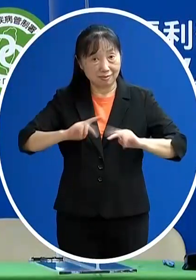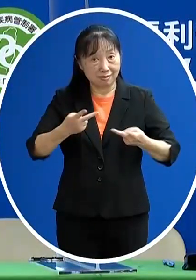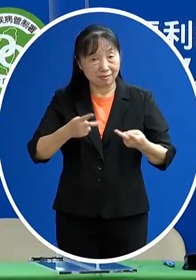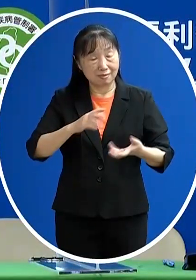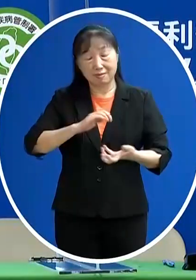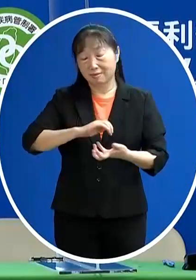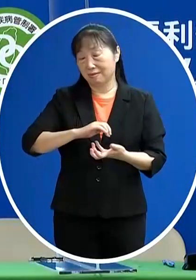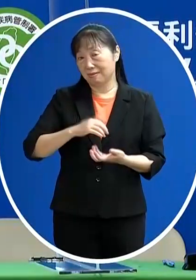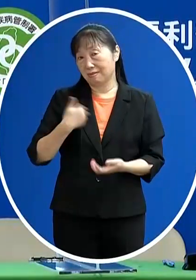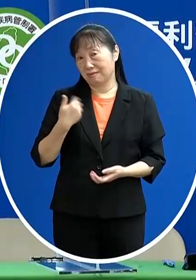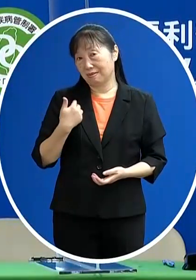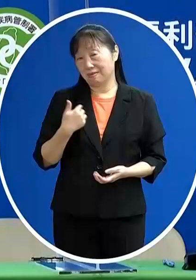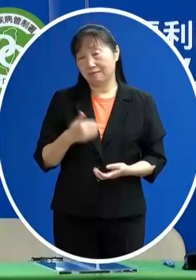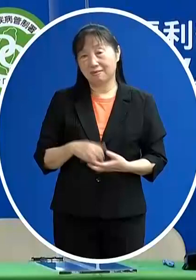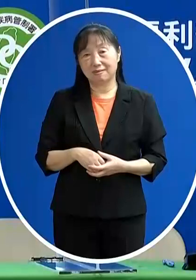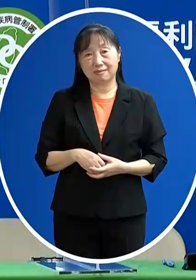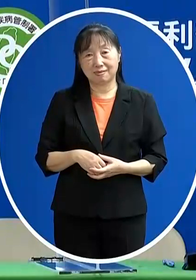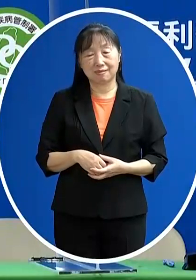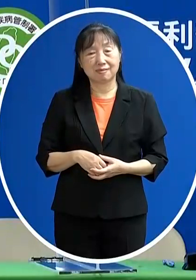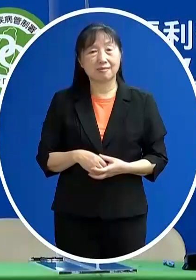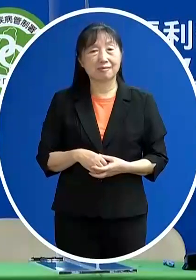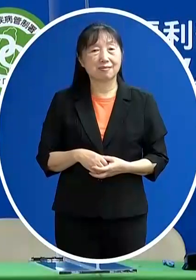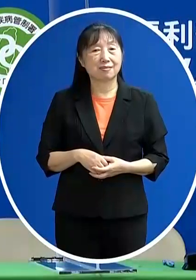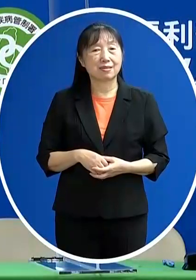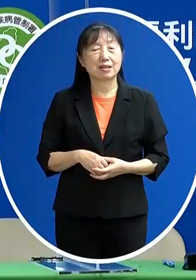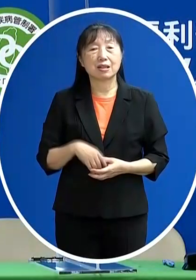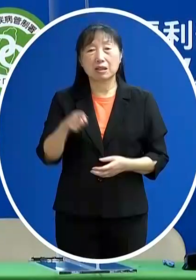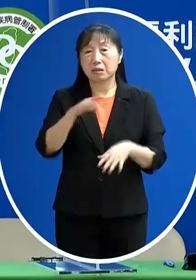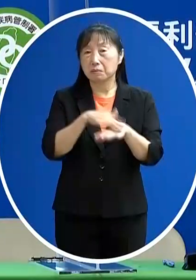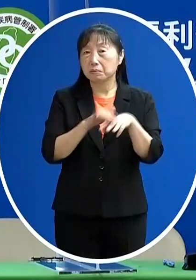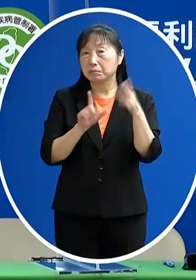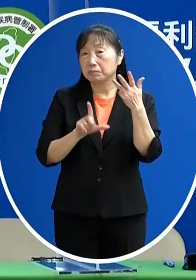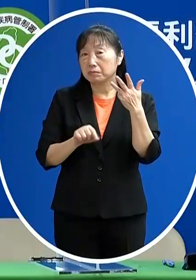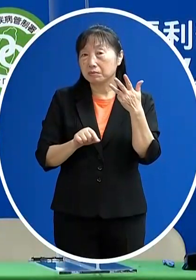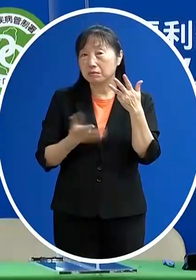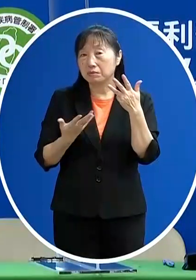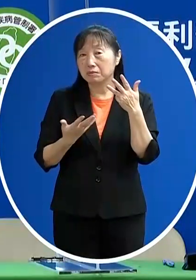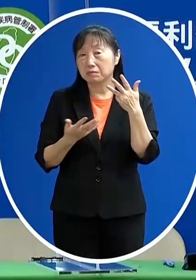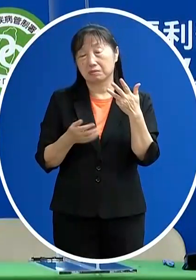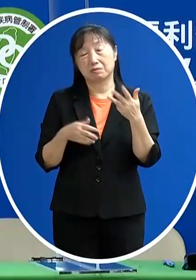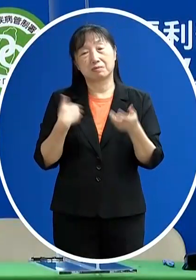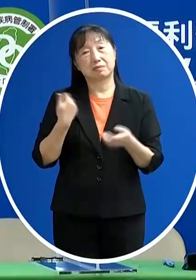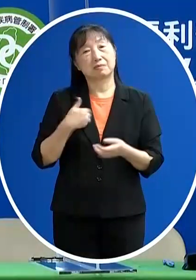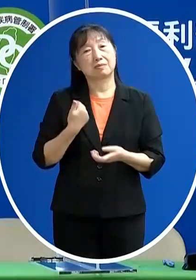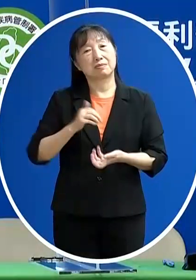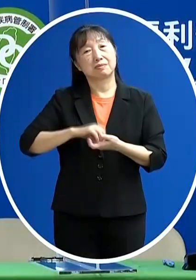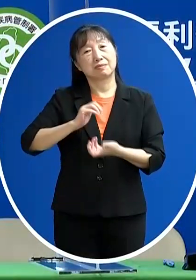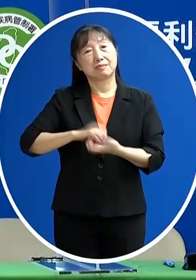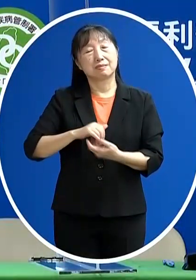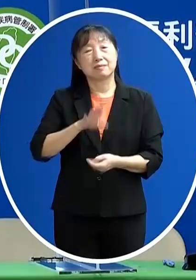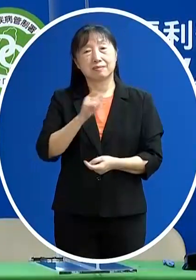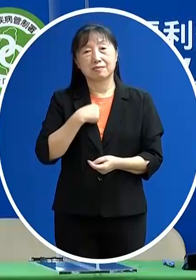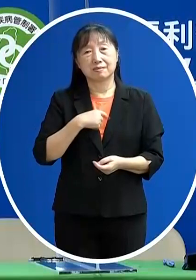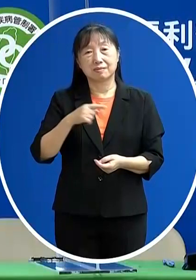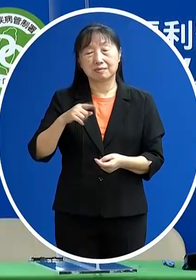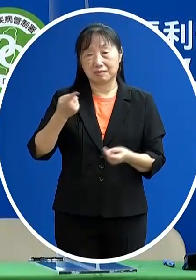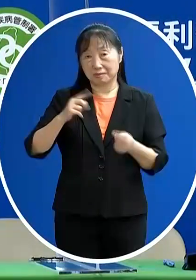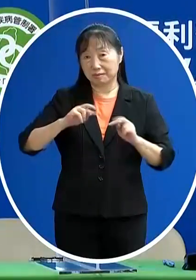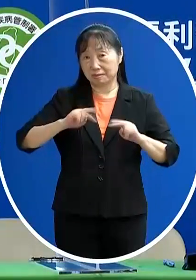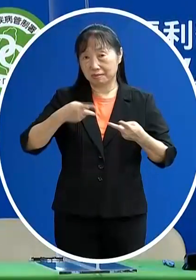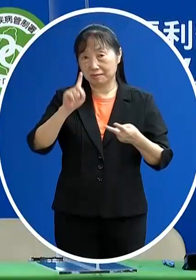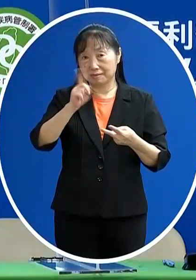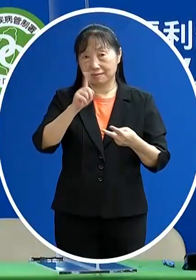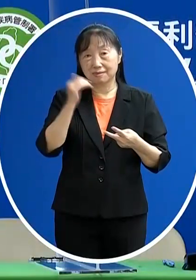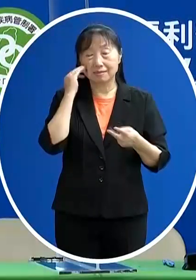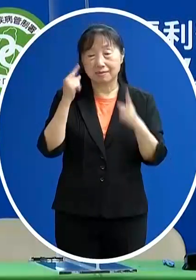機會是比較小一點那會不會是在8月 當然有可能那至於說他反轉 所謂的反轉就是說